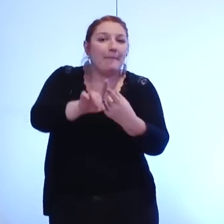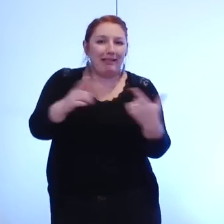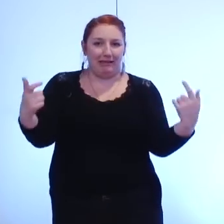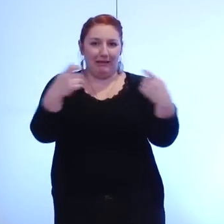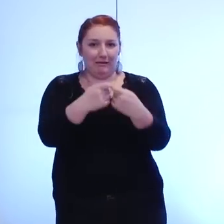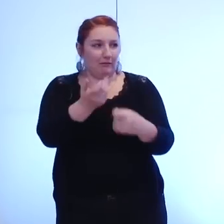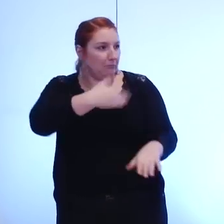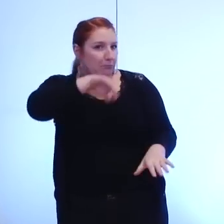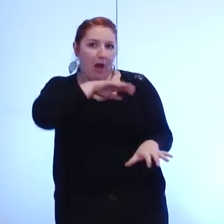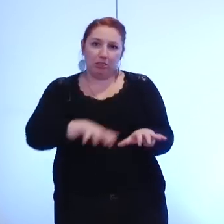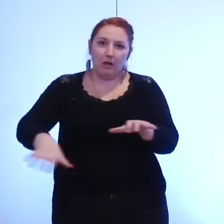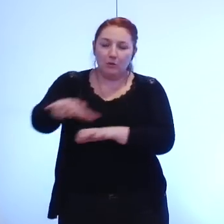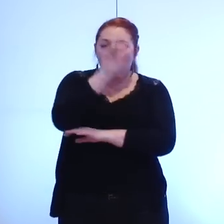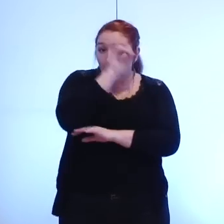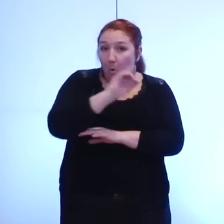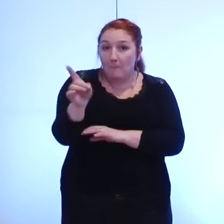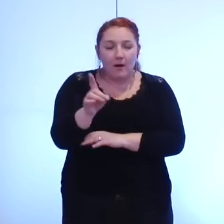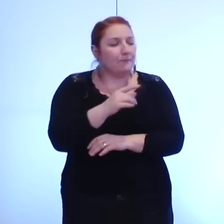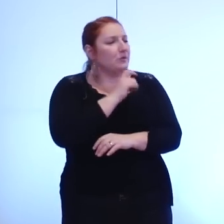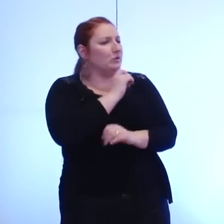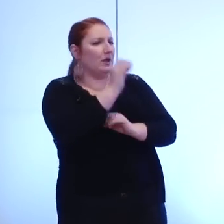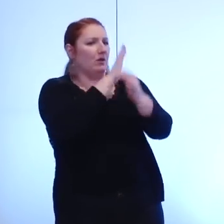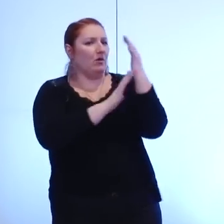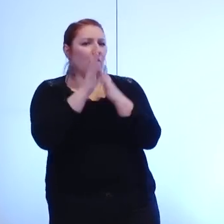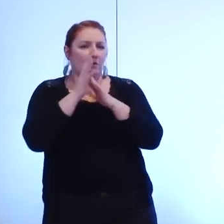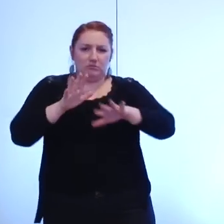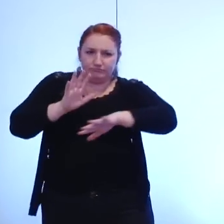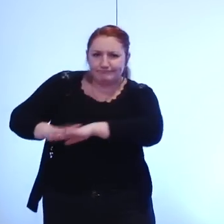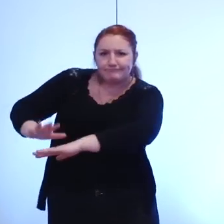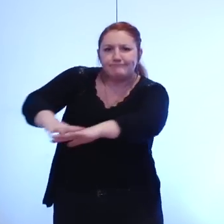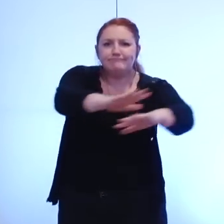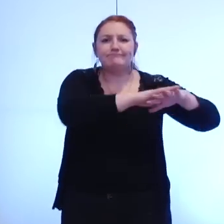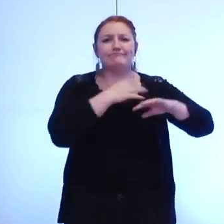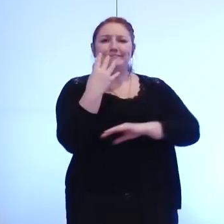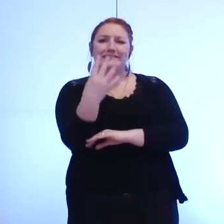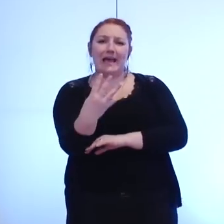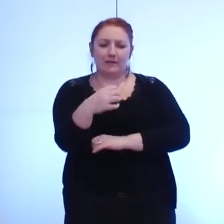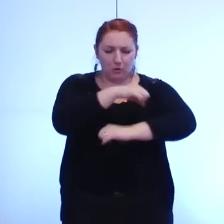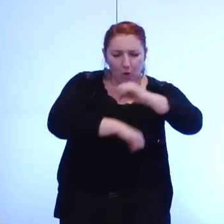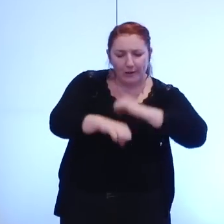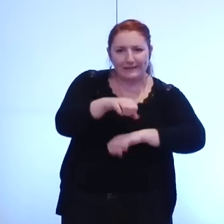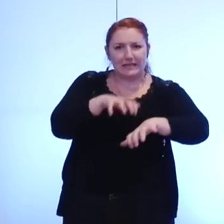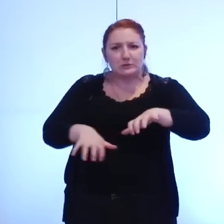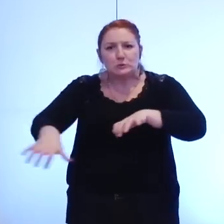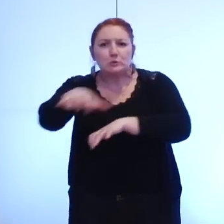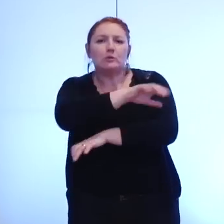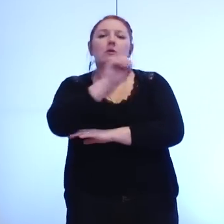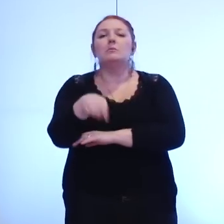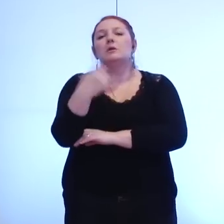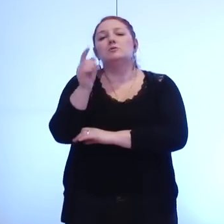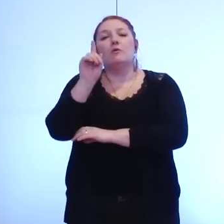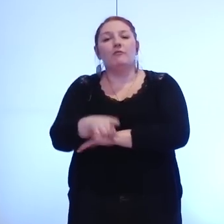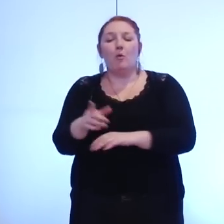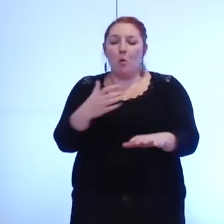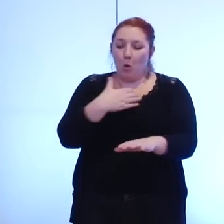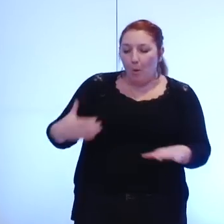suppose vous avez parlé d'un schéma d'organisation en 4 territoires bien sûr qu'il va falloir des niveaux d'échange entre